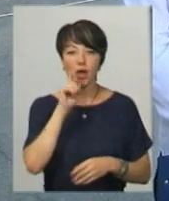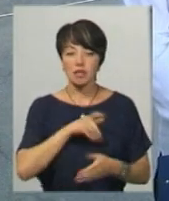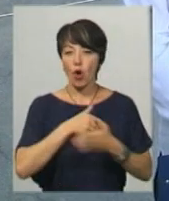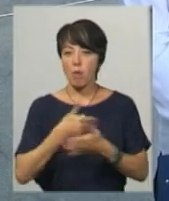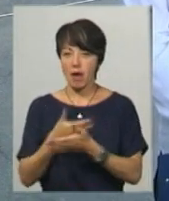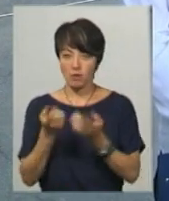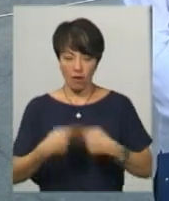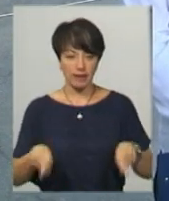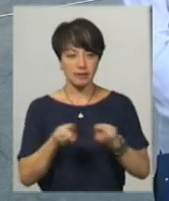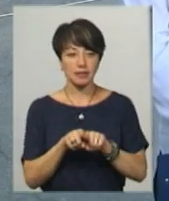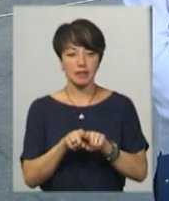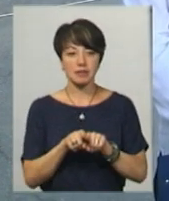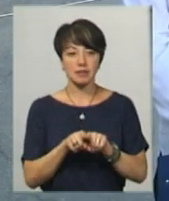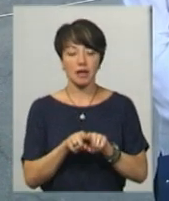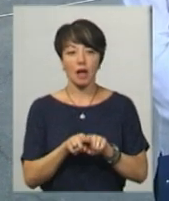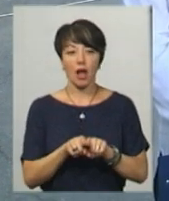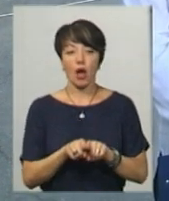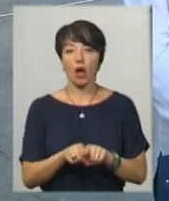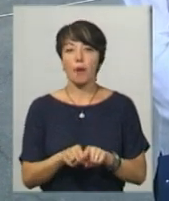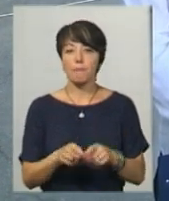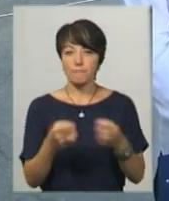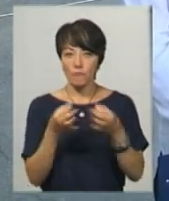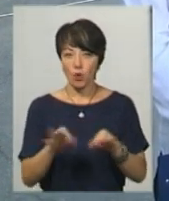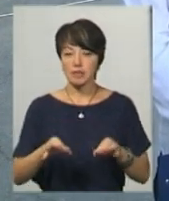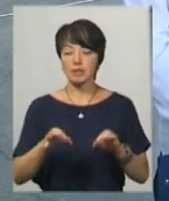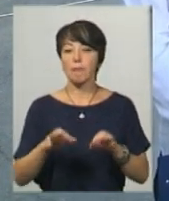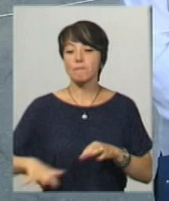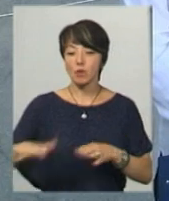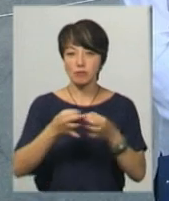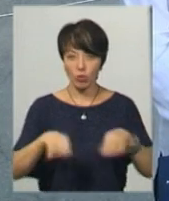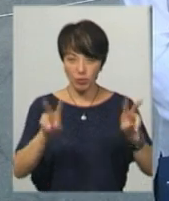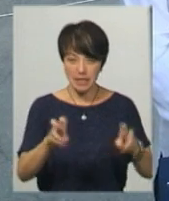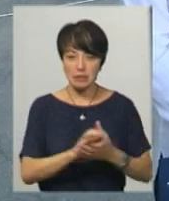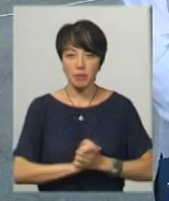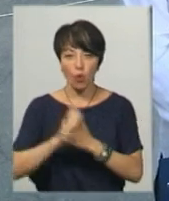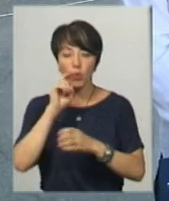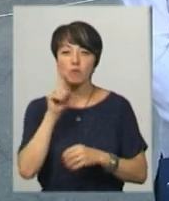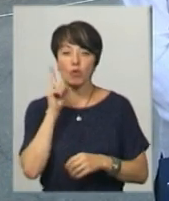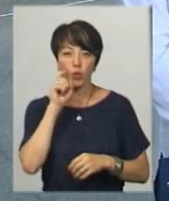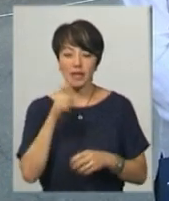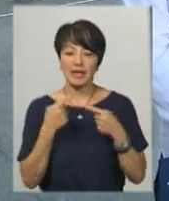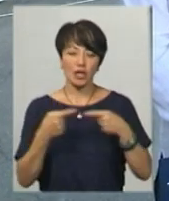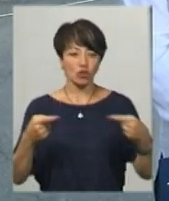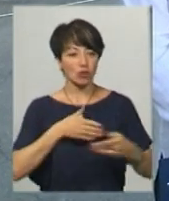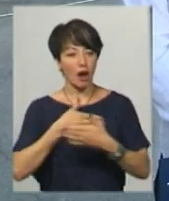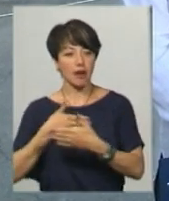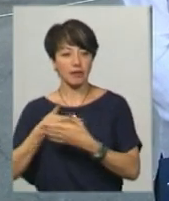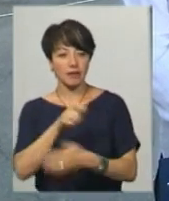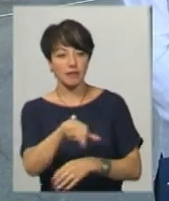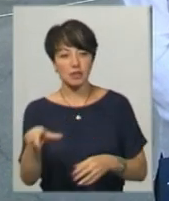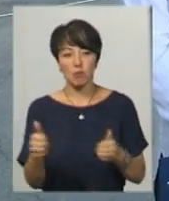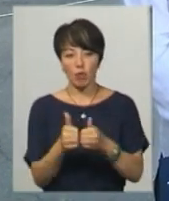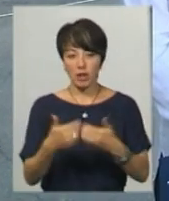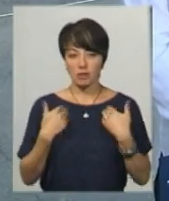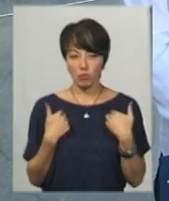організацій, «Відсіж», «Рух добровольців. Простір свободи», «Спілка української молоді України» та інші громадські активісти. Поряд